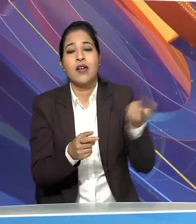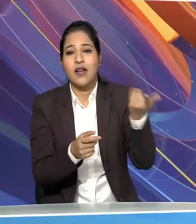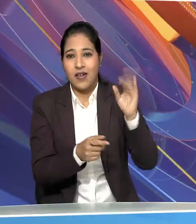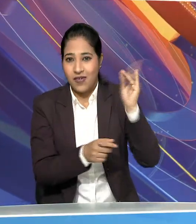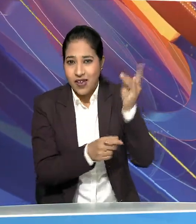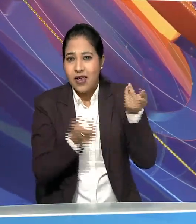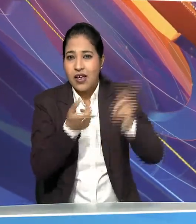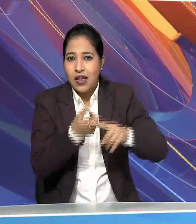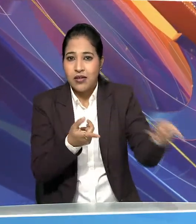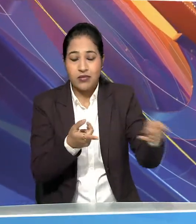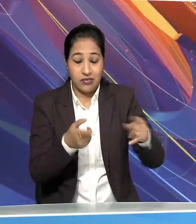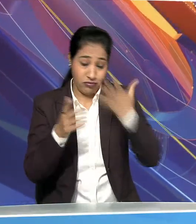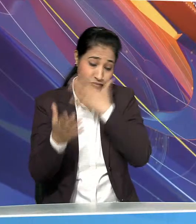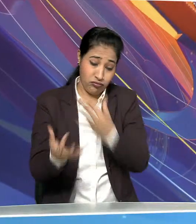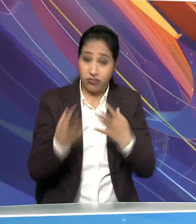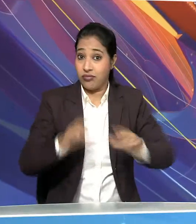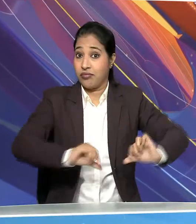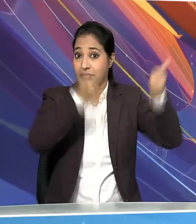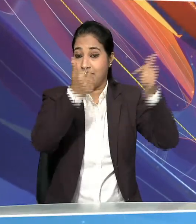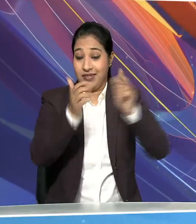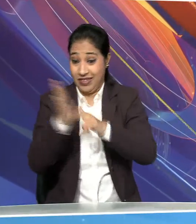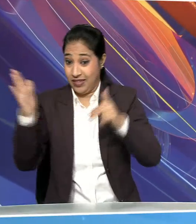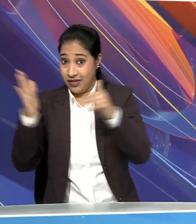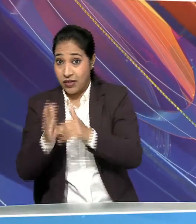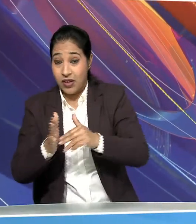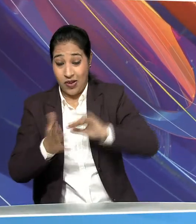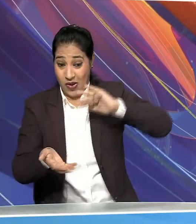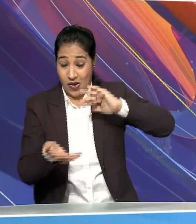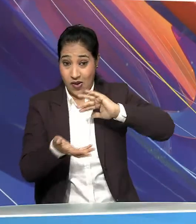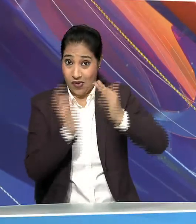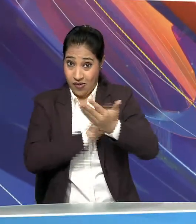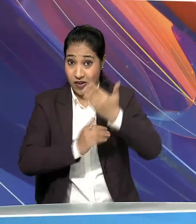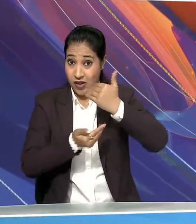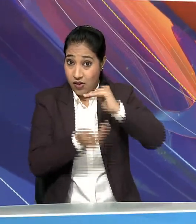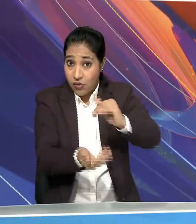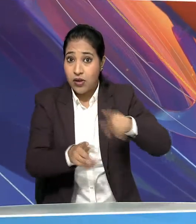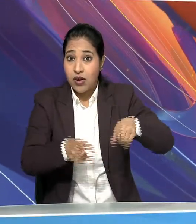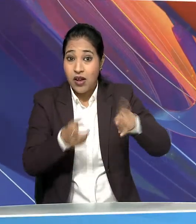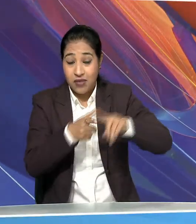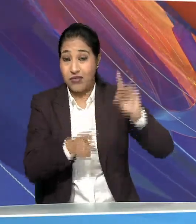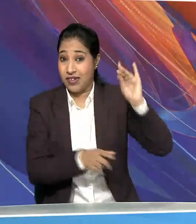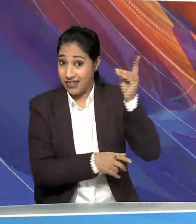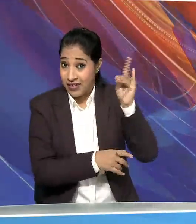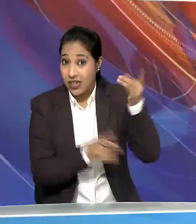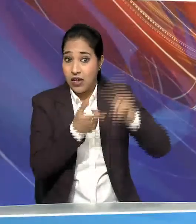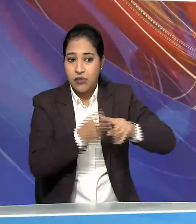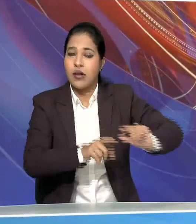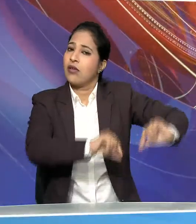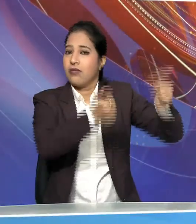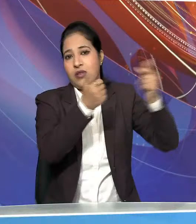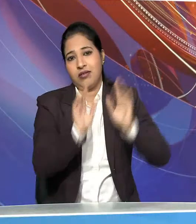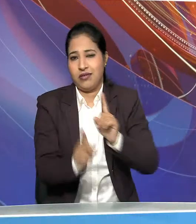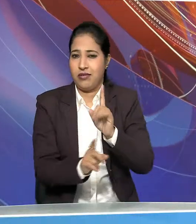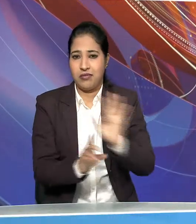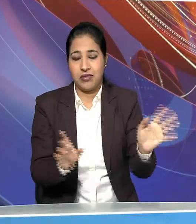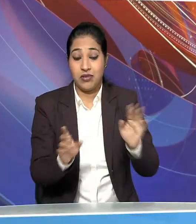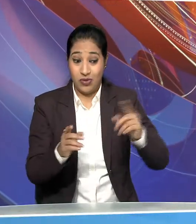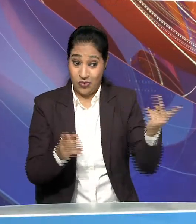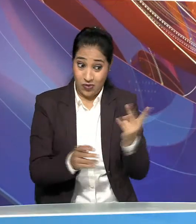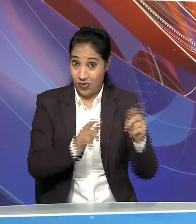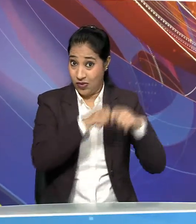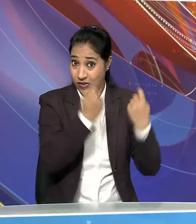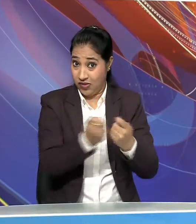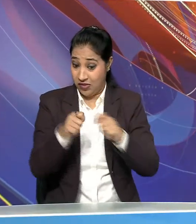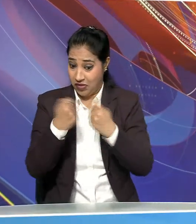दर्ज की और न्यूजिलेंड की टीम को अभी तक इस विश्व कप में सिर्फ चिली के खिलाफ ही जीत मिली है दोनों टीमों के लिए